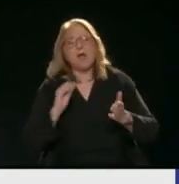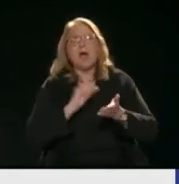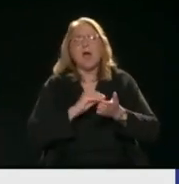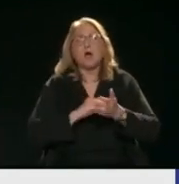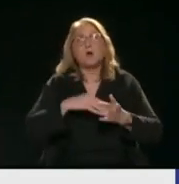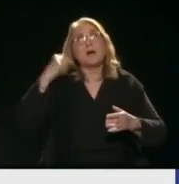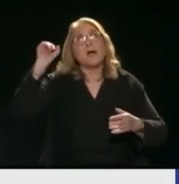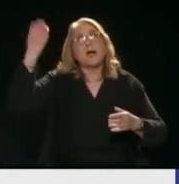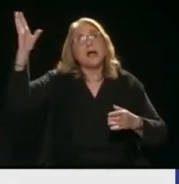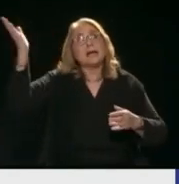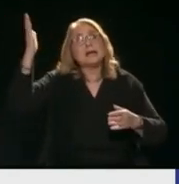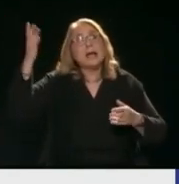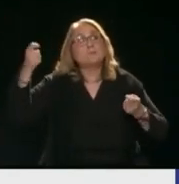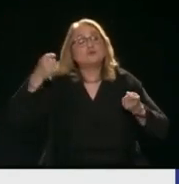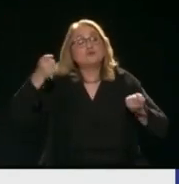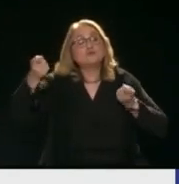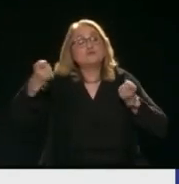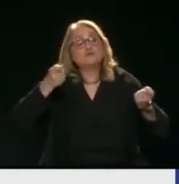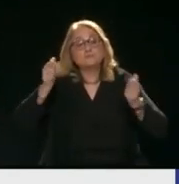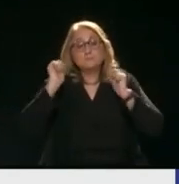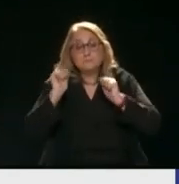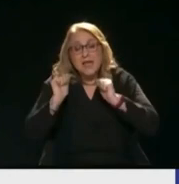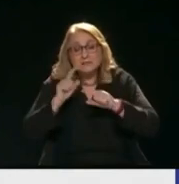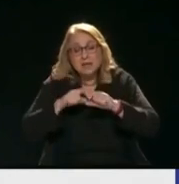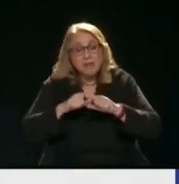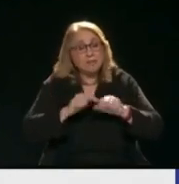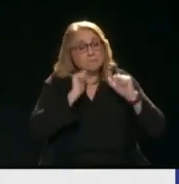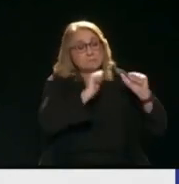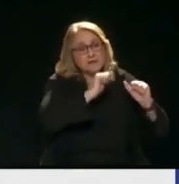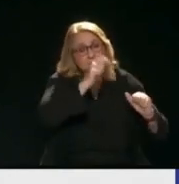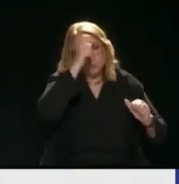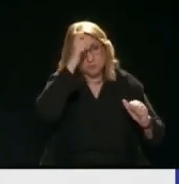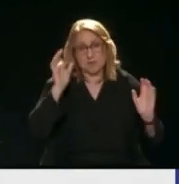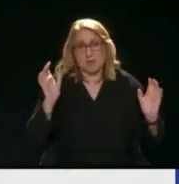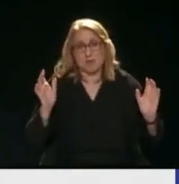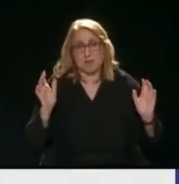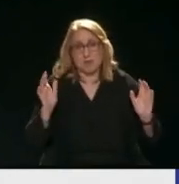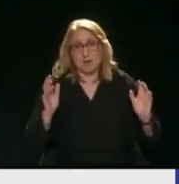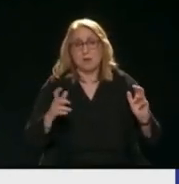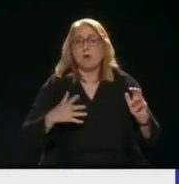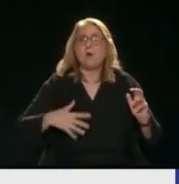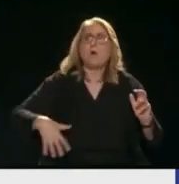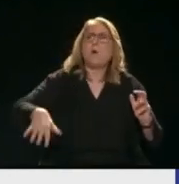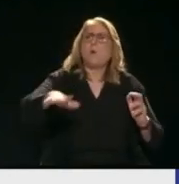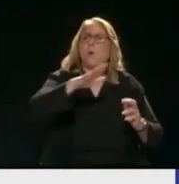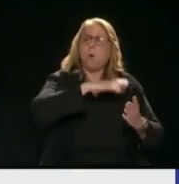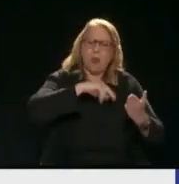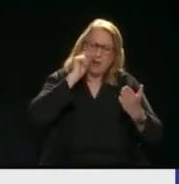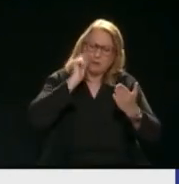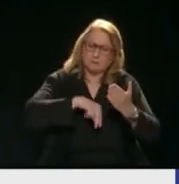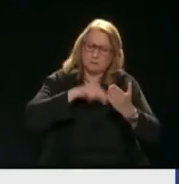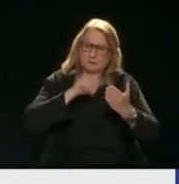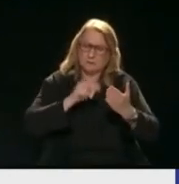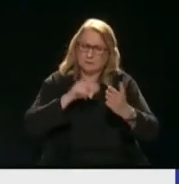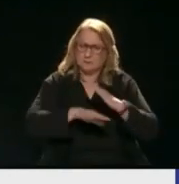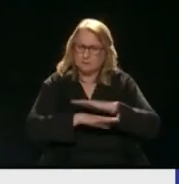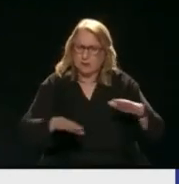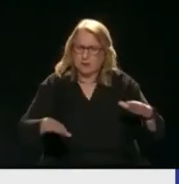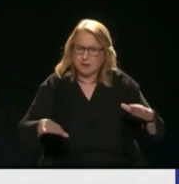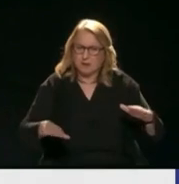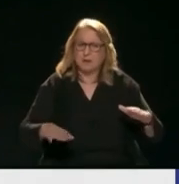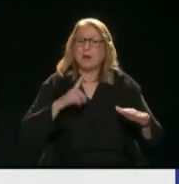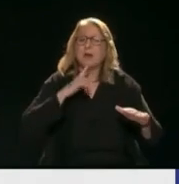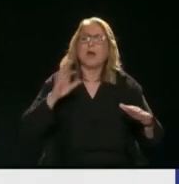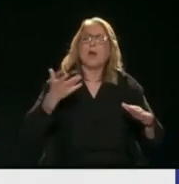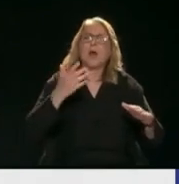Όπου πιέζει και τις δύο χώρες Τι πρόβλημα έχει η ΑΟΣ Είναι όλα υπογεγραμμένα Θέλω να καταλάβετε όμως Ότι στον πλανήτη δεν υπήρχε ΑΟΣ